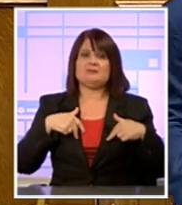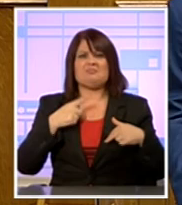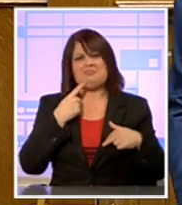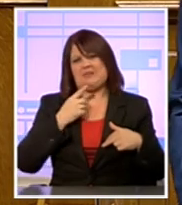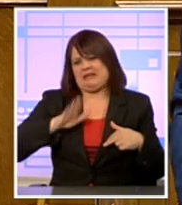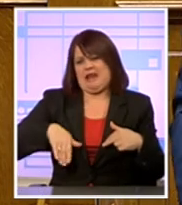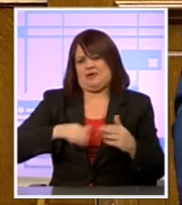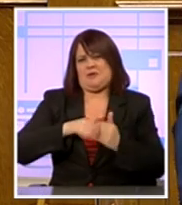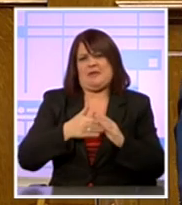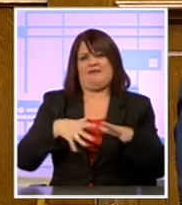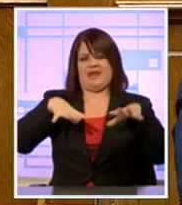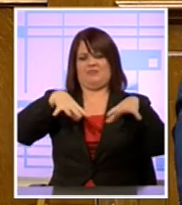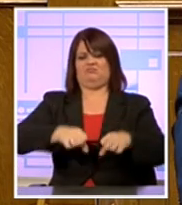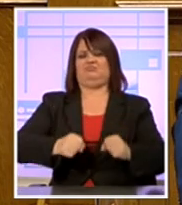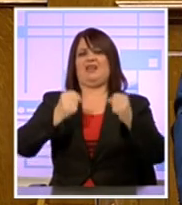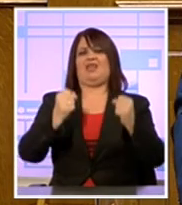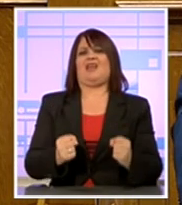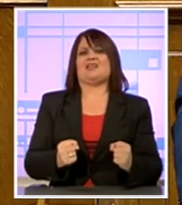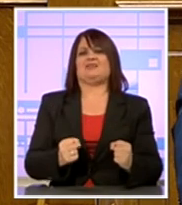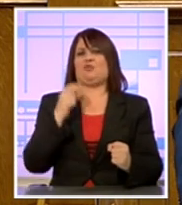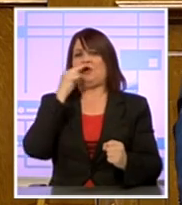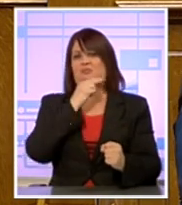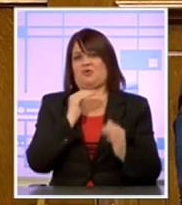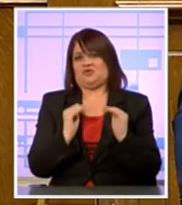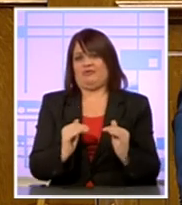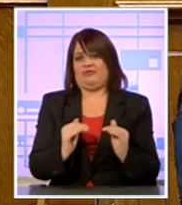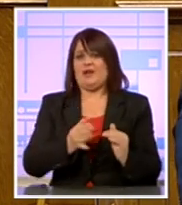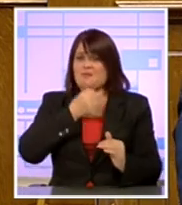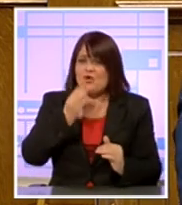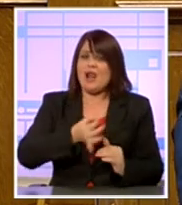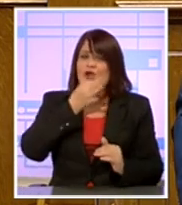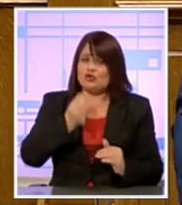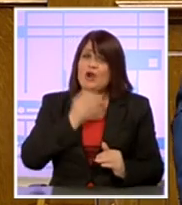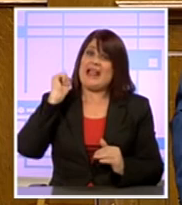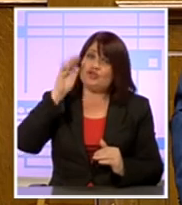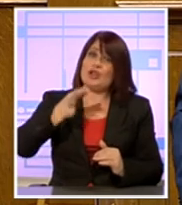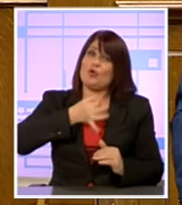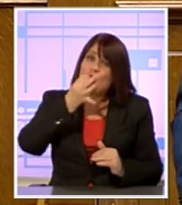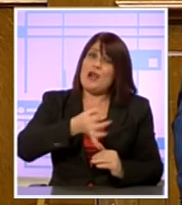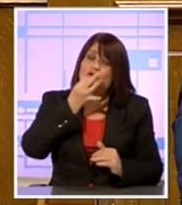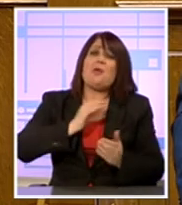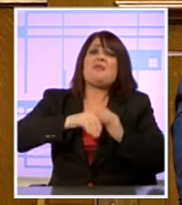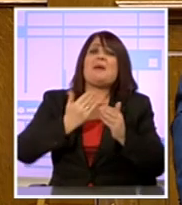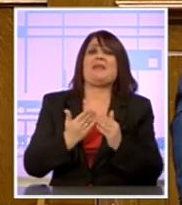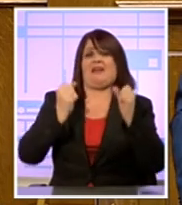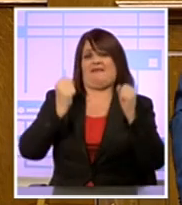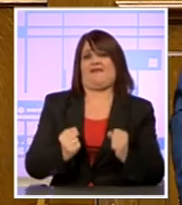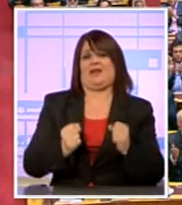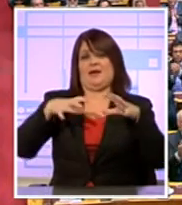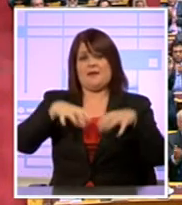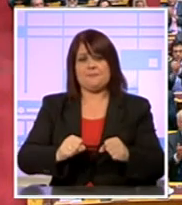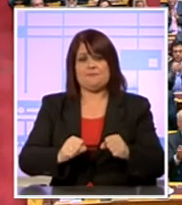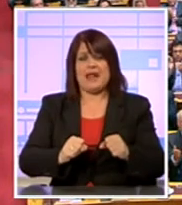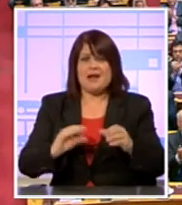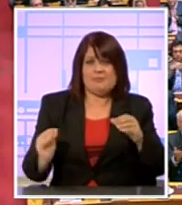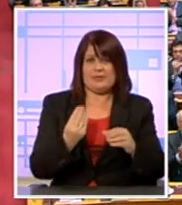είναι η καρέκλα. Το έχω πει, το ξαναλέω, το έχω πει εδώ, το λέω στο εξωτερικό. Δεν με ενδιαφέρει εάν εγώ δεν